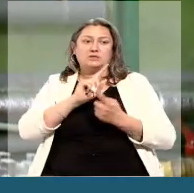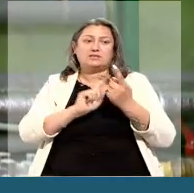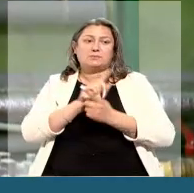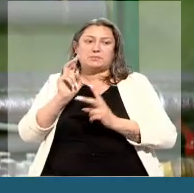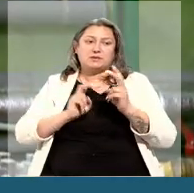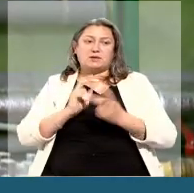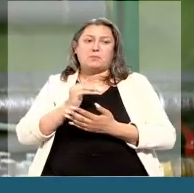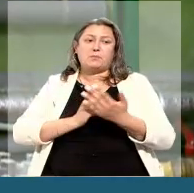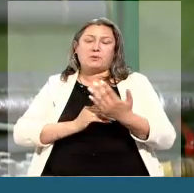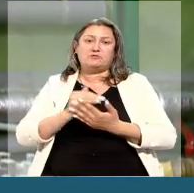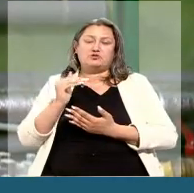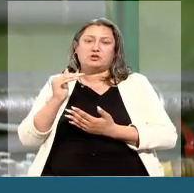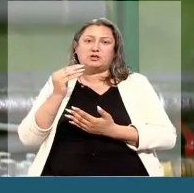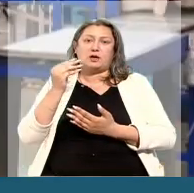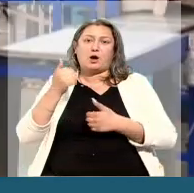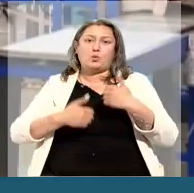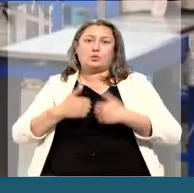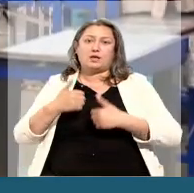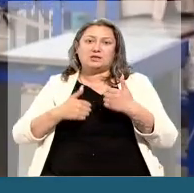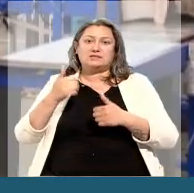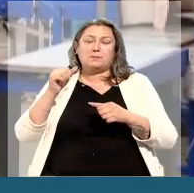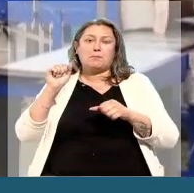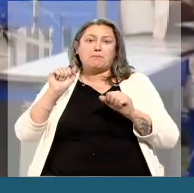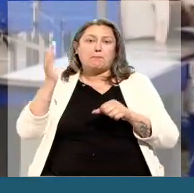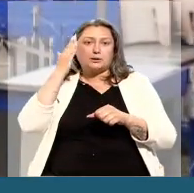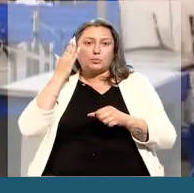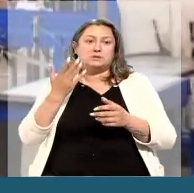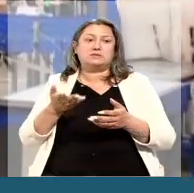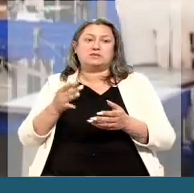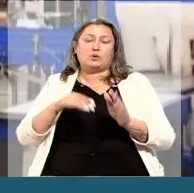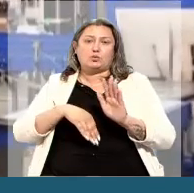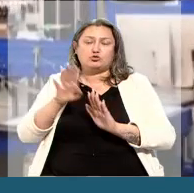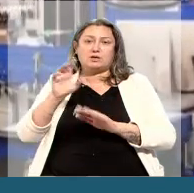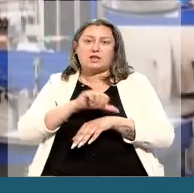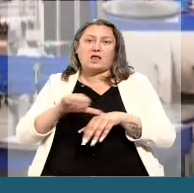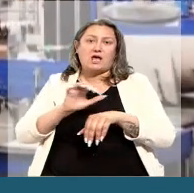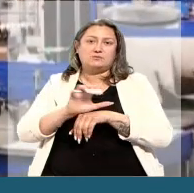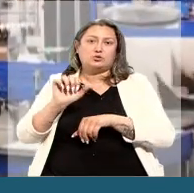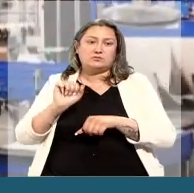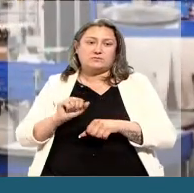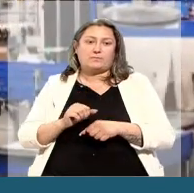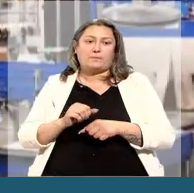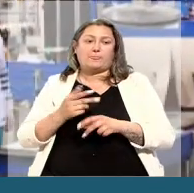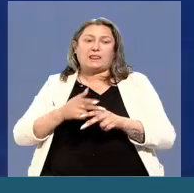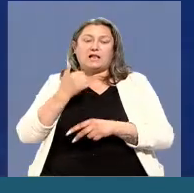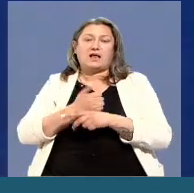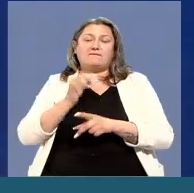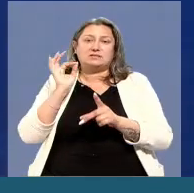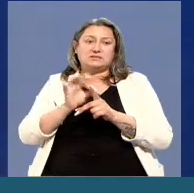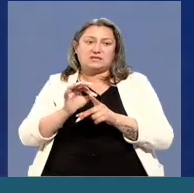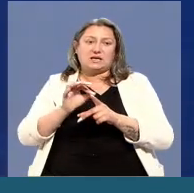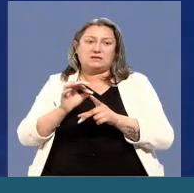жақсарту, азық түлік таварда өндірушілерді алдында тұрған басты меже бұл. Бұл өнерде 155 миллиард тенгенің өнімі өндірілген.